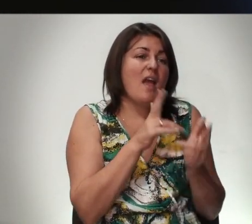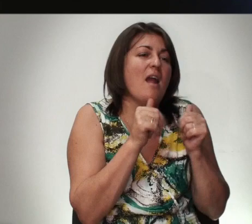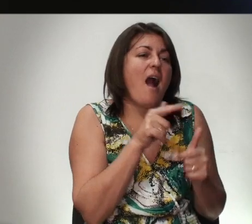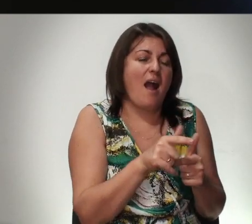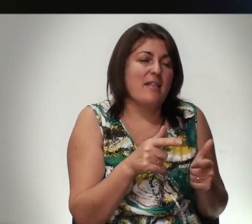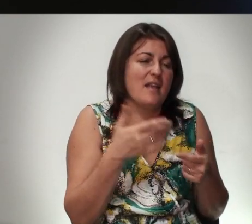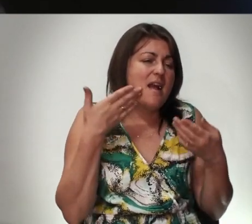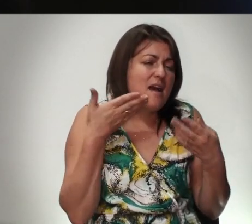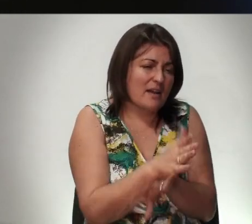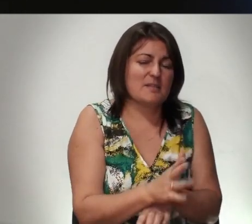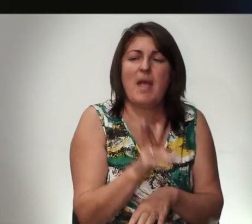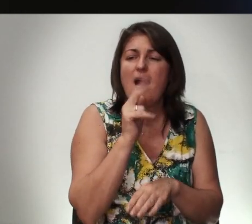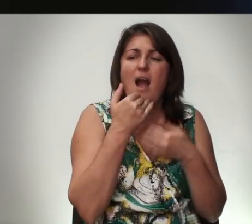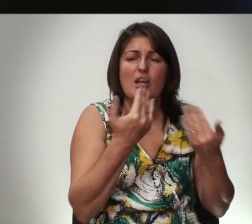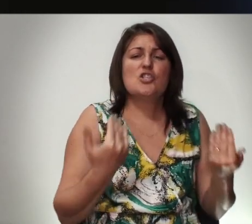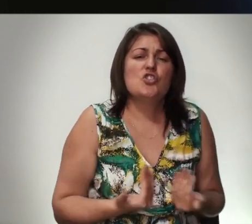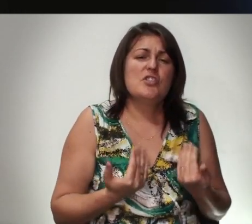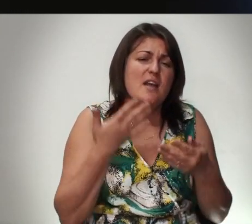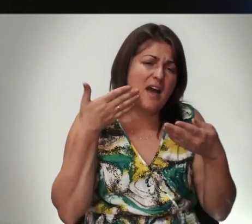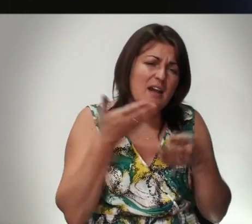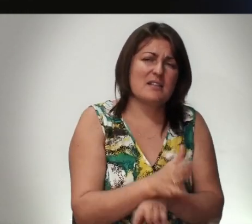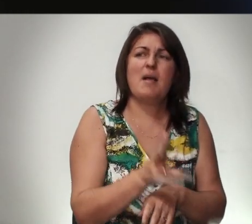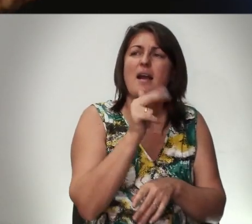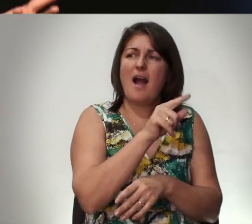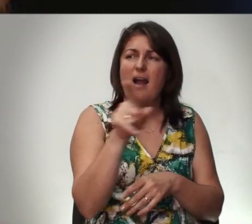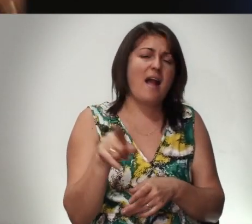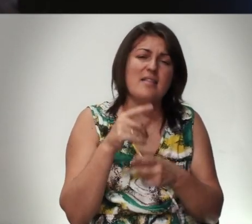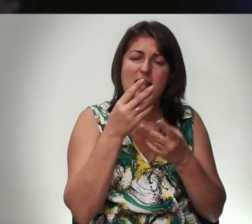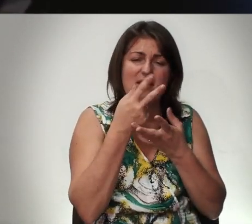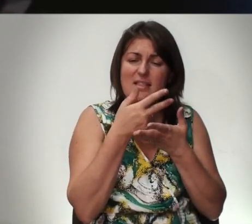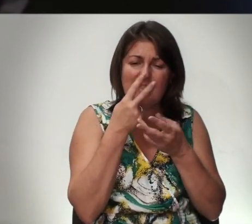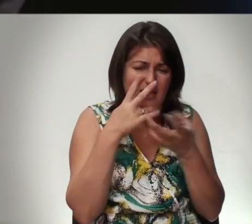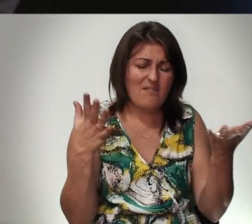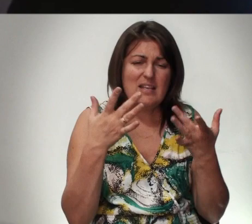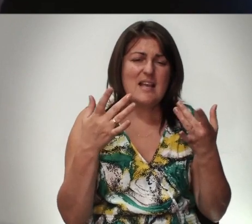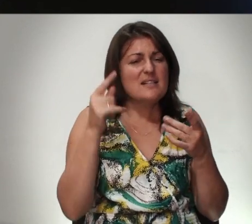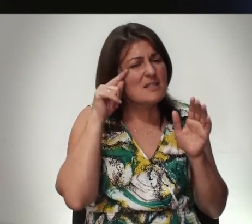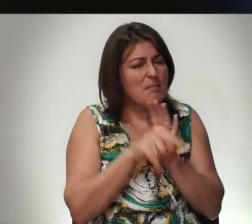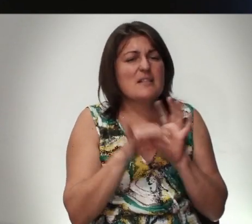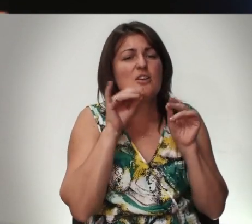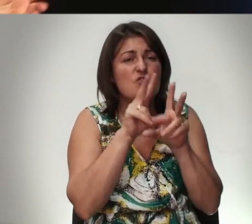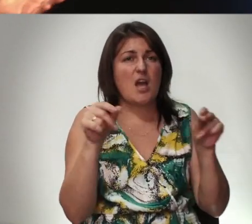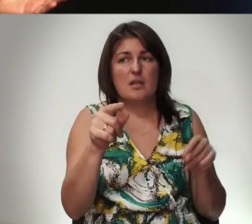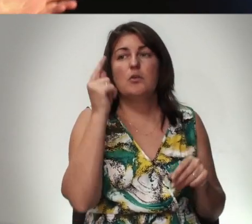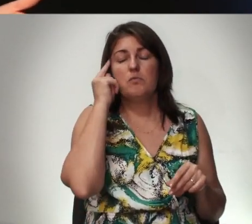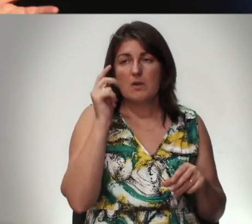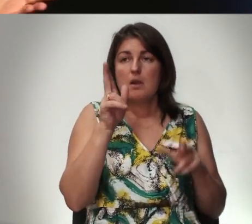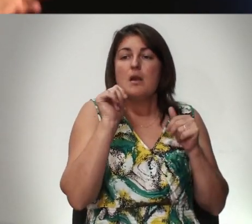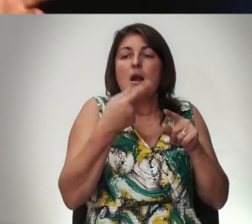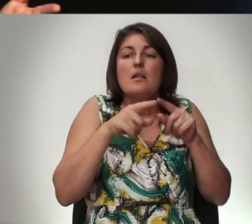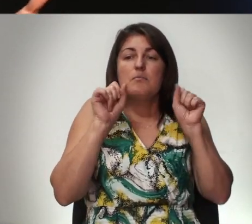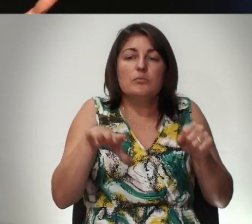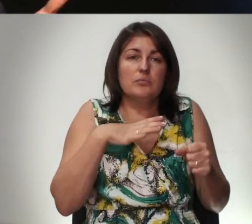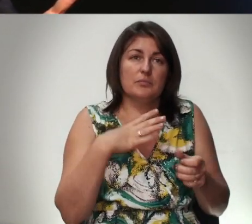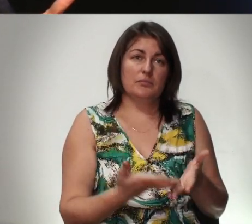разбитые Как их жизнь разбитая Как они Видят смысл и счастье И ты думаешь Как это может